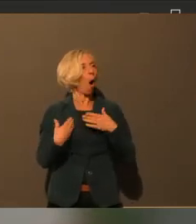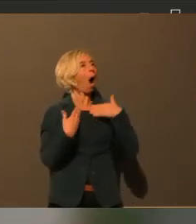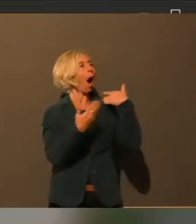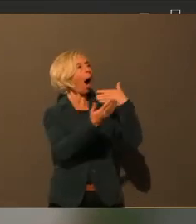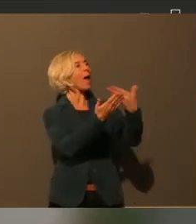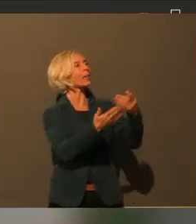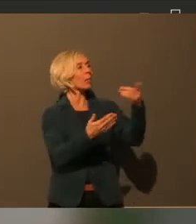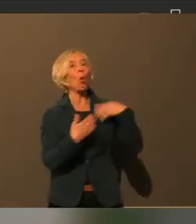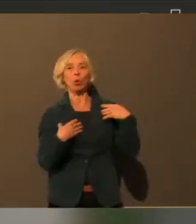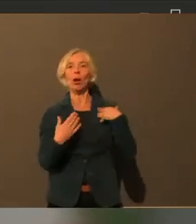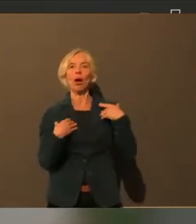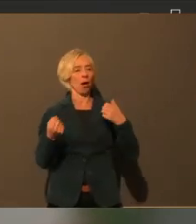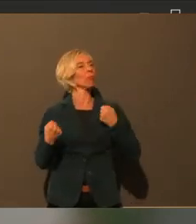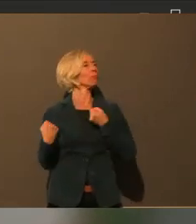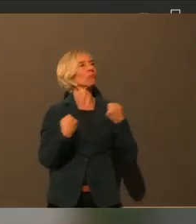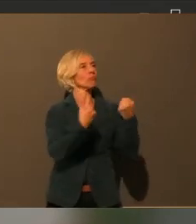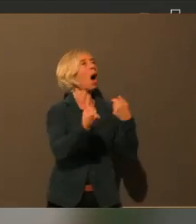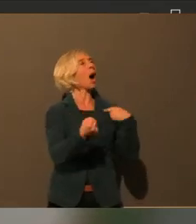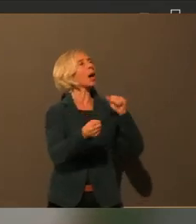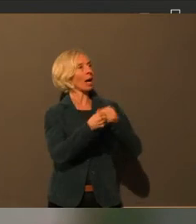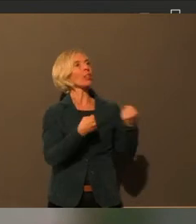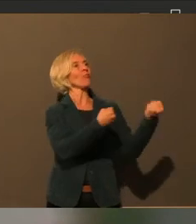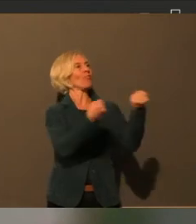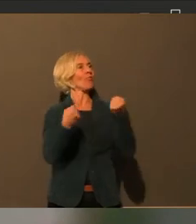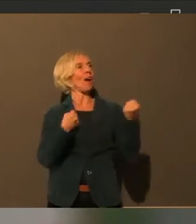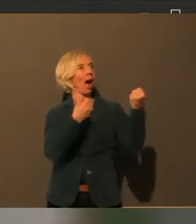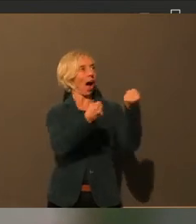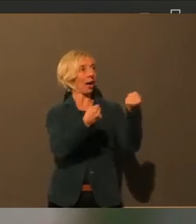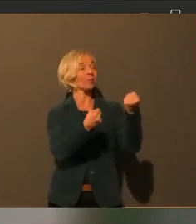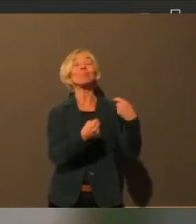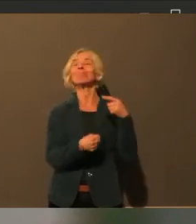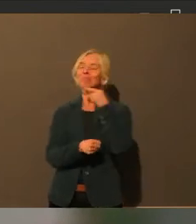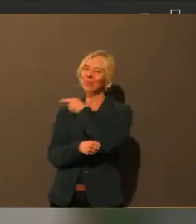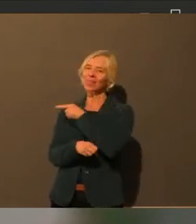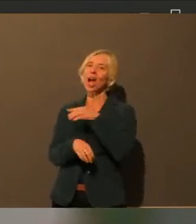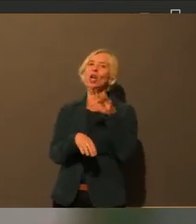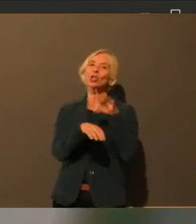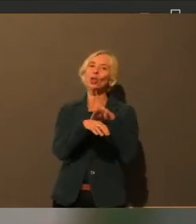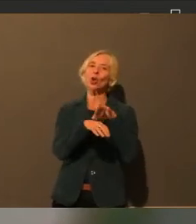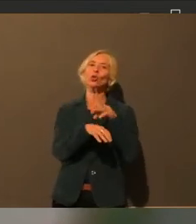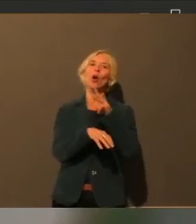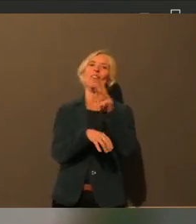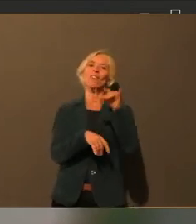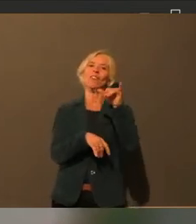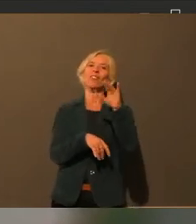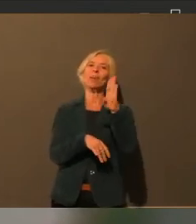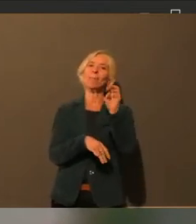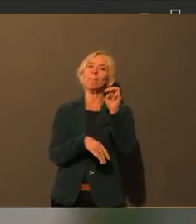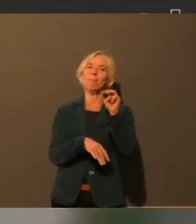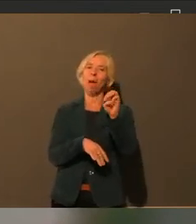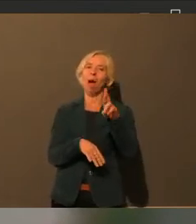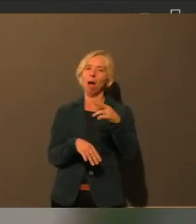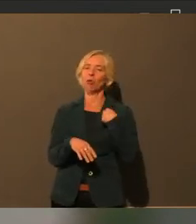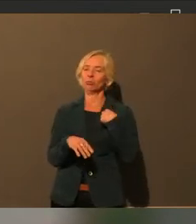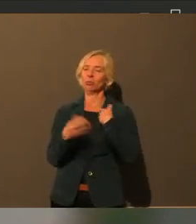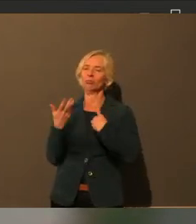Herr Dr. Wiedmann und ich haben da schon öfter darüber diskutiert, ob dieser Tübinger Weg, der hört sich so wahnsinnig schlau an, ob der wirklich so schlau ist. Weil